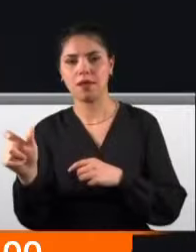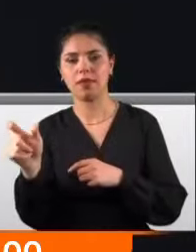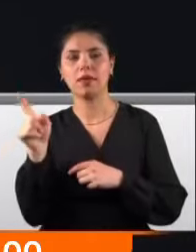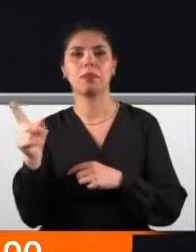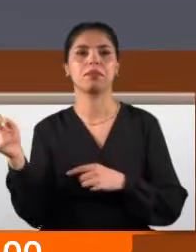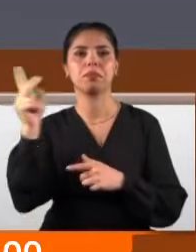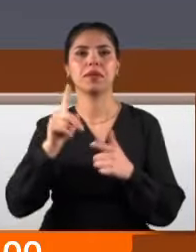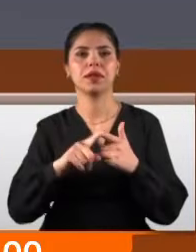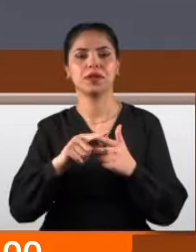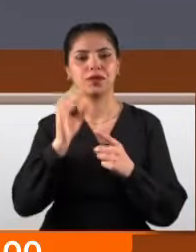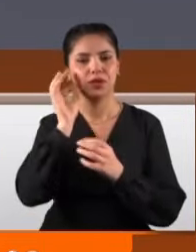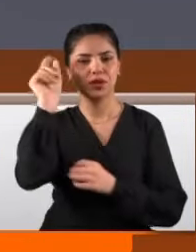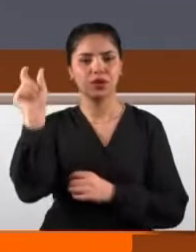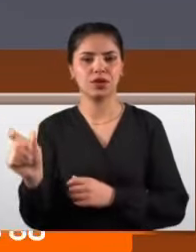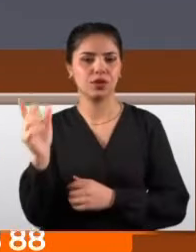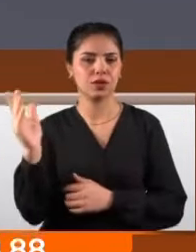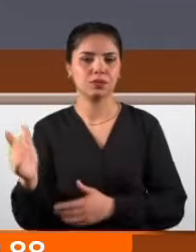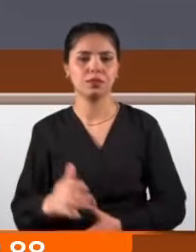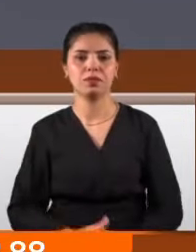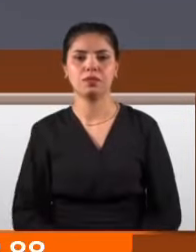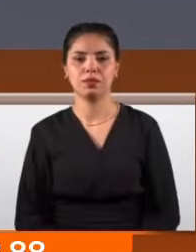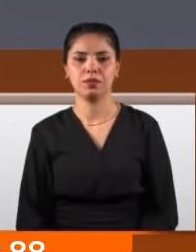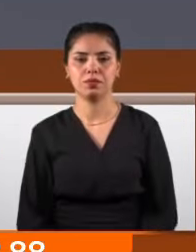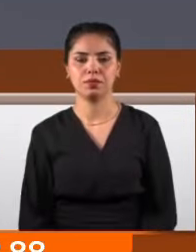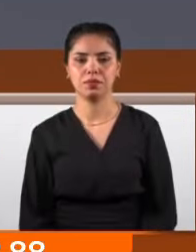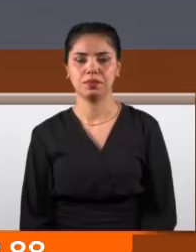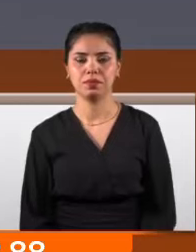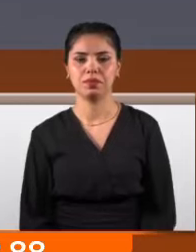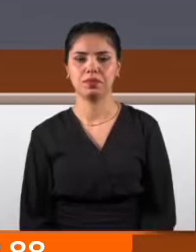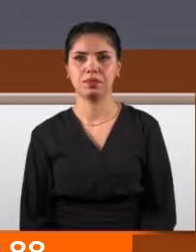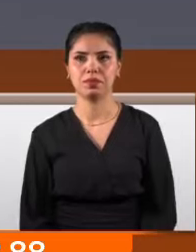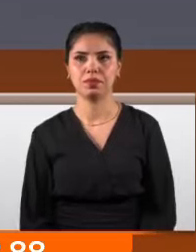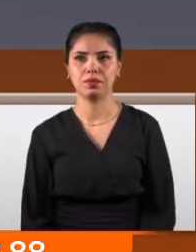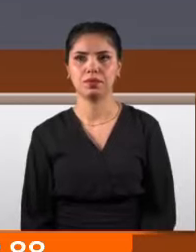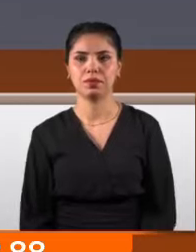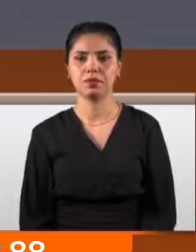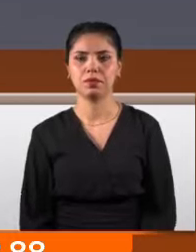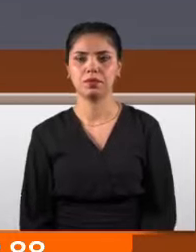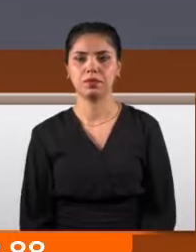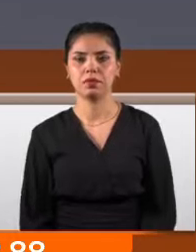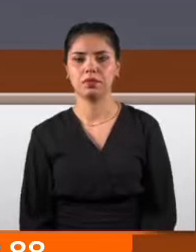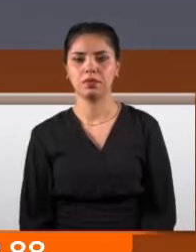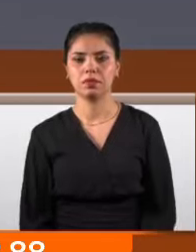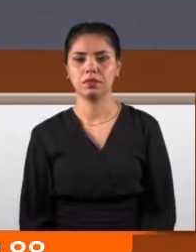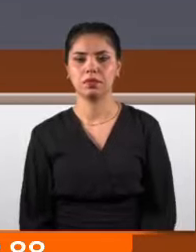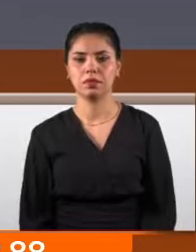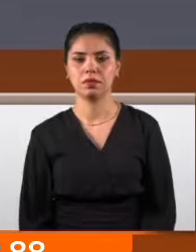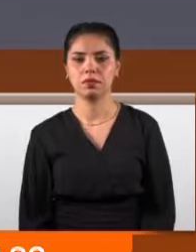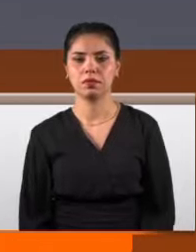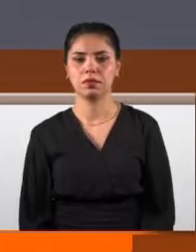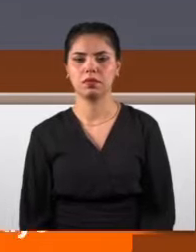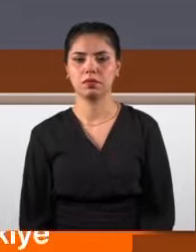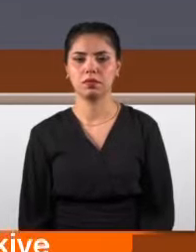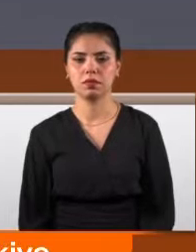dinlenen kişi oldu. Volkan'ın beni aramasıyla Denizbank'ın fonu olduğunu söylemesiyle başladı. Volkan'a 4 milyon 290 bin dolar verdim.